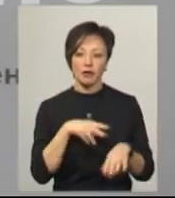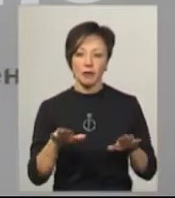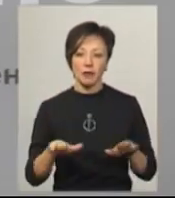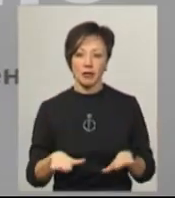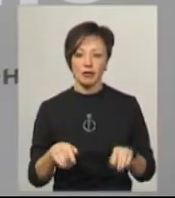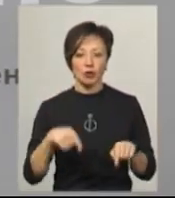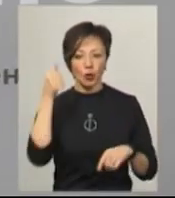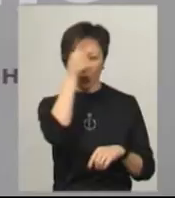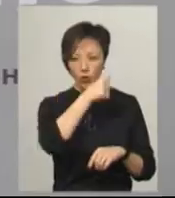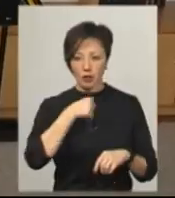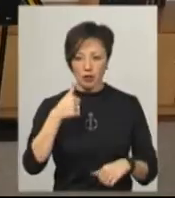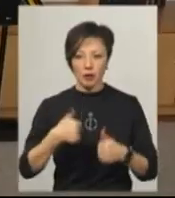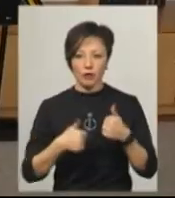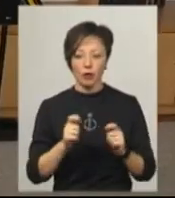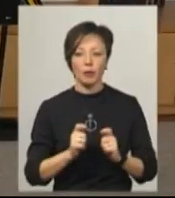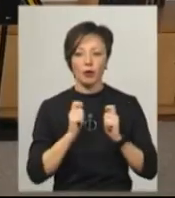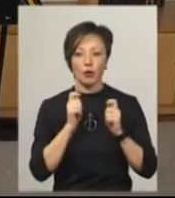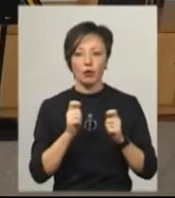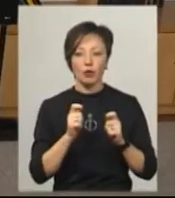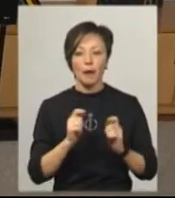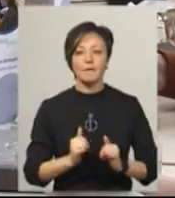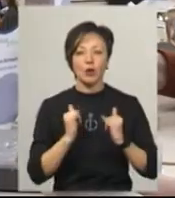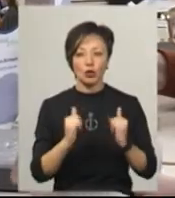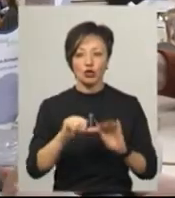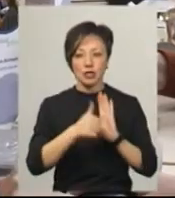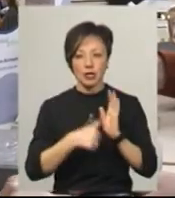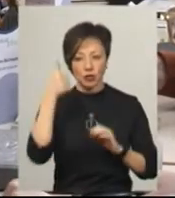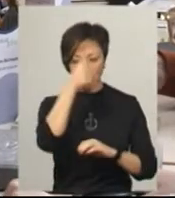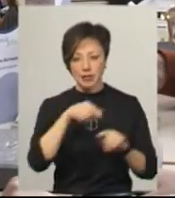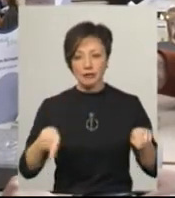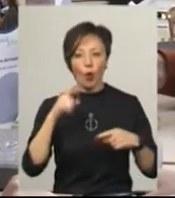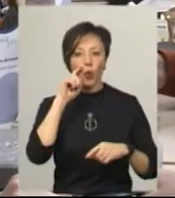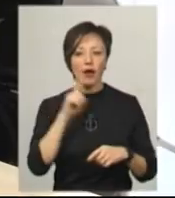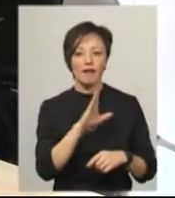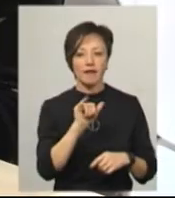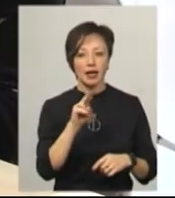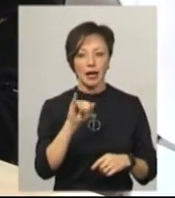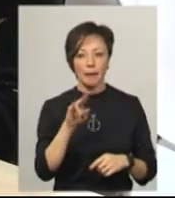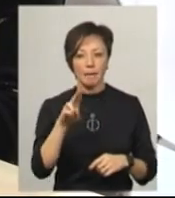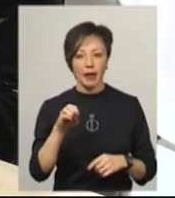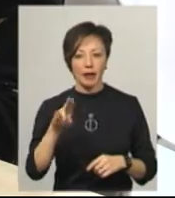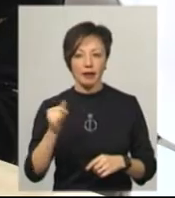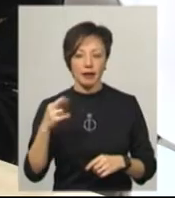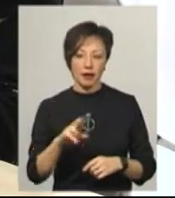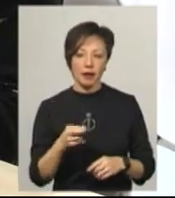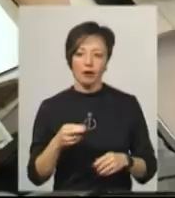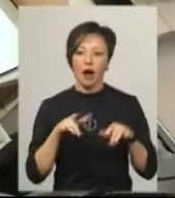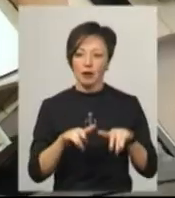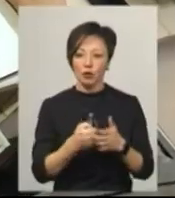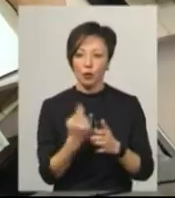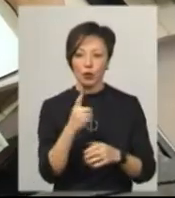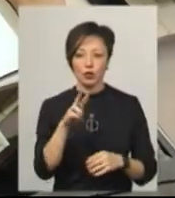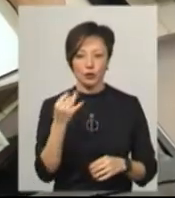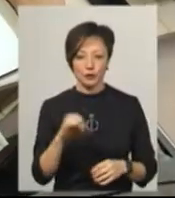Цьогоріч вікі марафон приурочений 16-річниці з дня створення української вікіпедії. Триватиме всеукраїнська акція до 1 лютого.